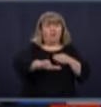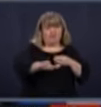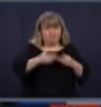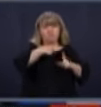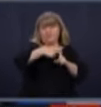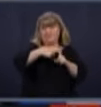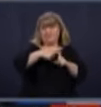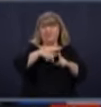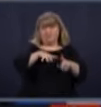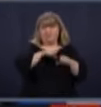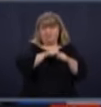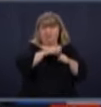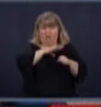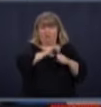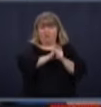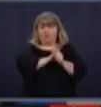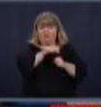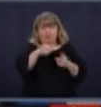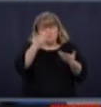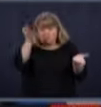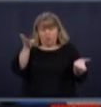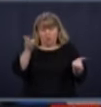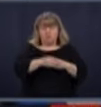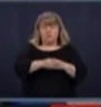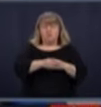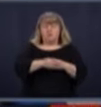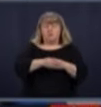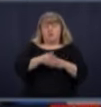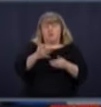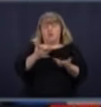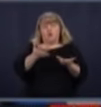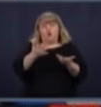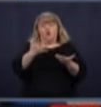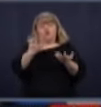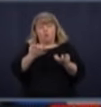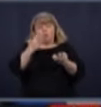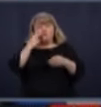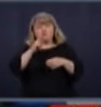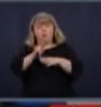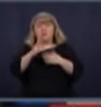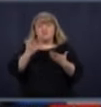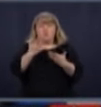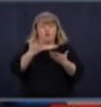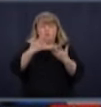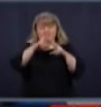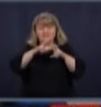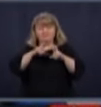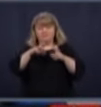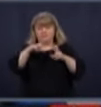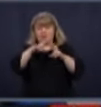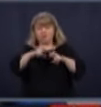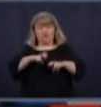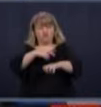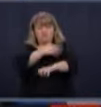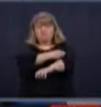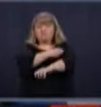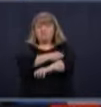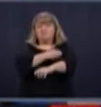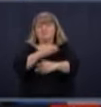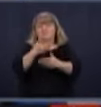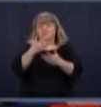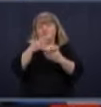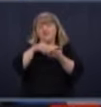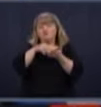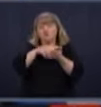proposerais, puis je pense que ce qui s'en vient, c'est vraiment les études séropidémiologiques qui vont nous permettre de dire, selon le type d'anticorps, c'est-tu un